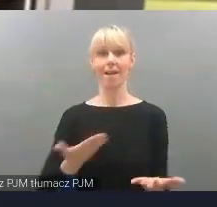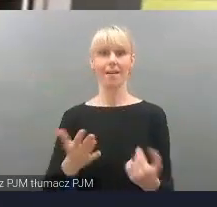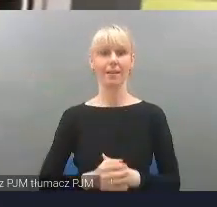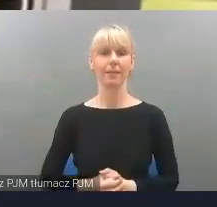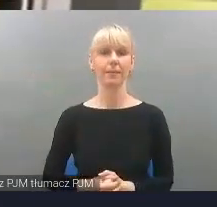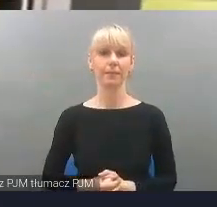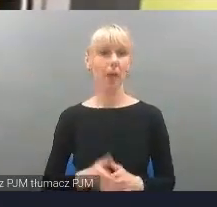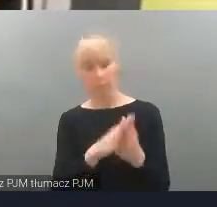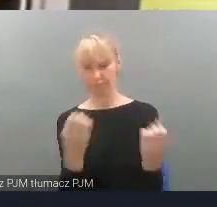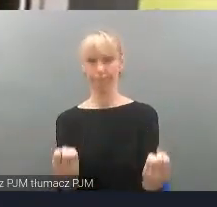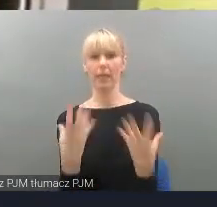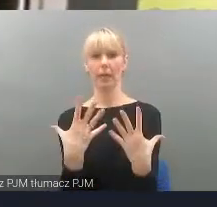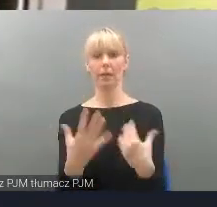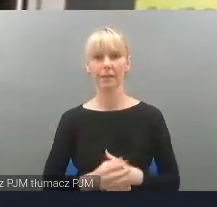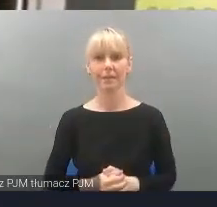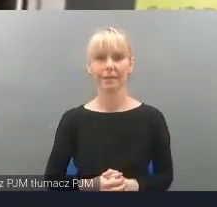wyskakują ci takie ten.